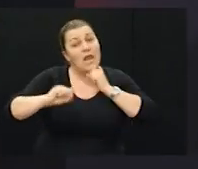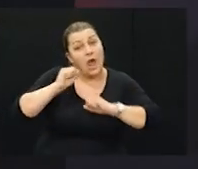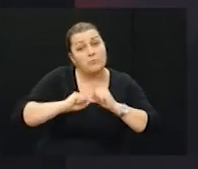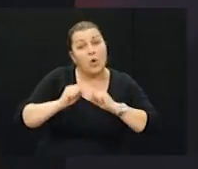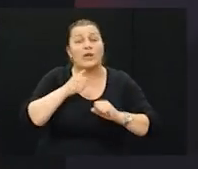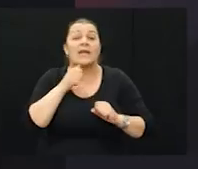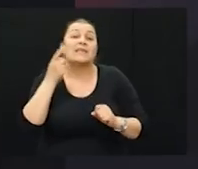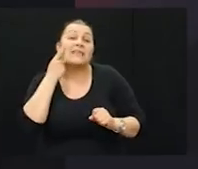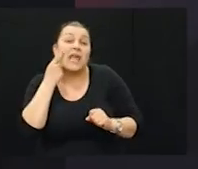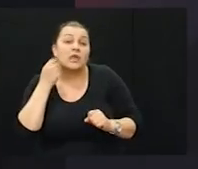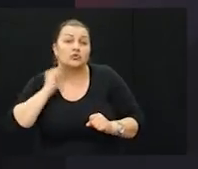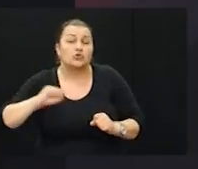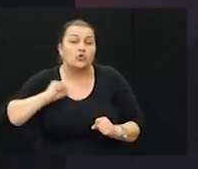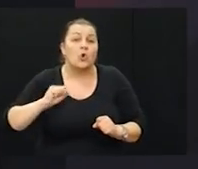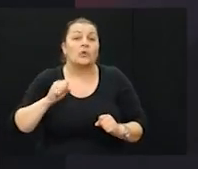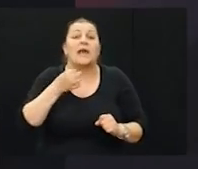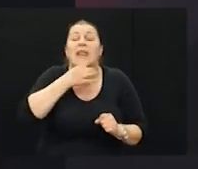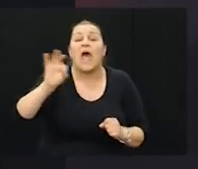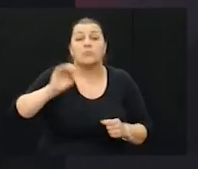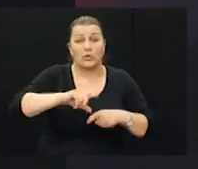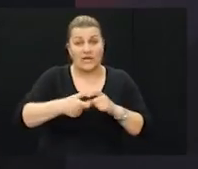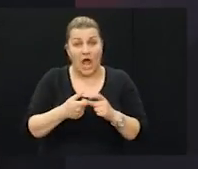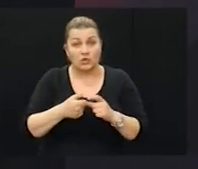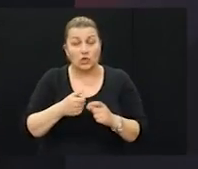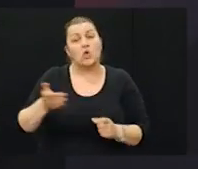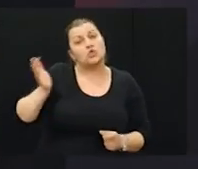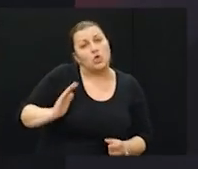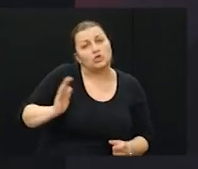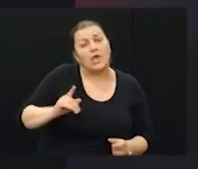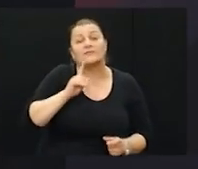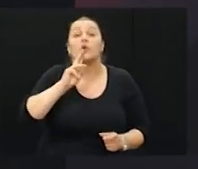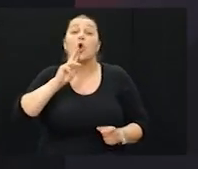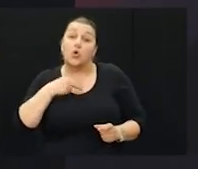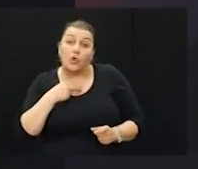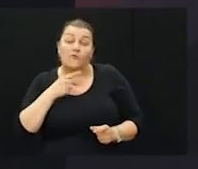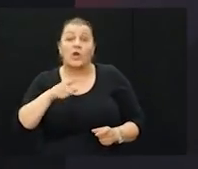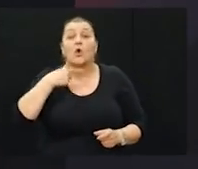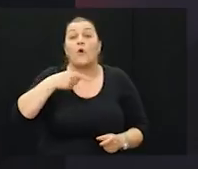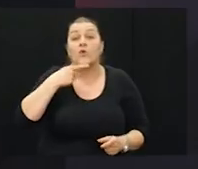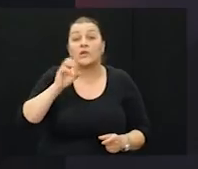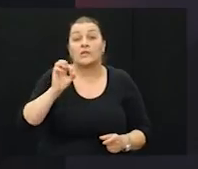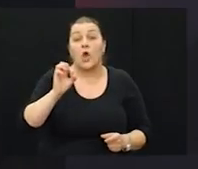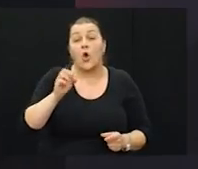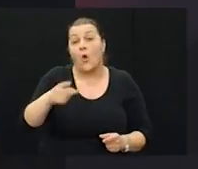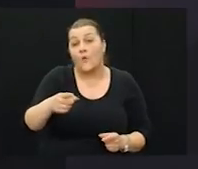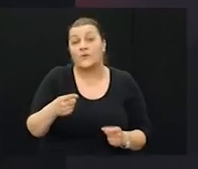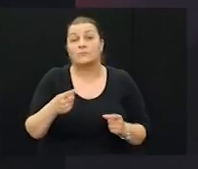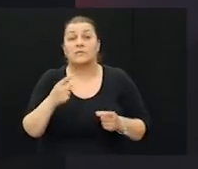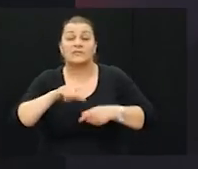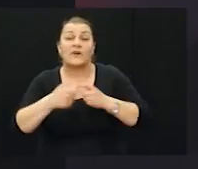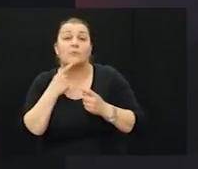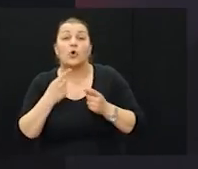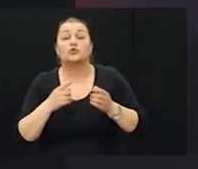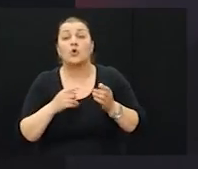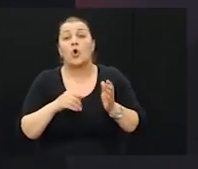i težnju da na najbolji način dostojanstveno i odgovorno govorite o pitanjima koja su bitno odredila sudbinu